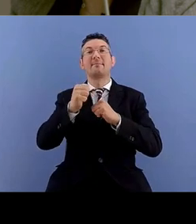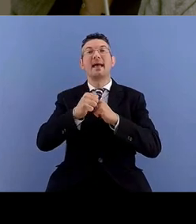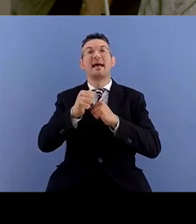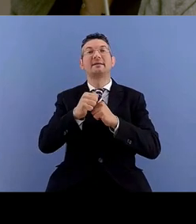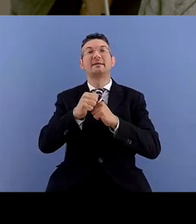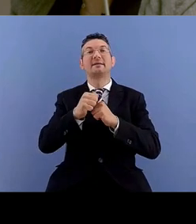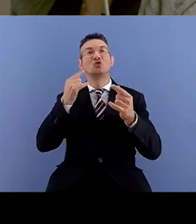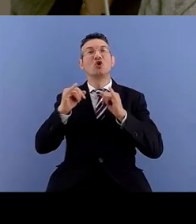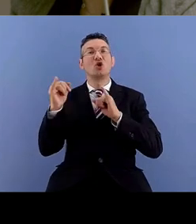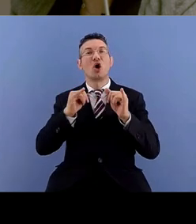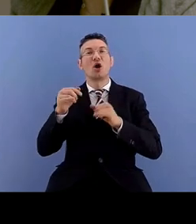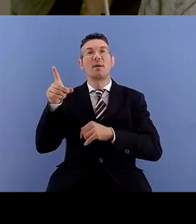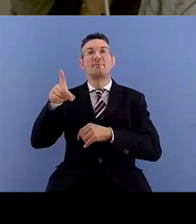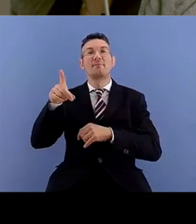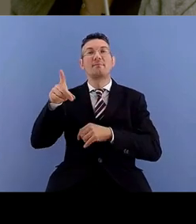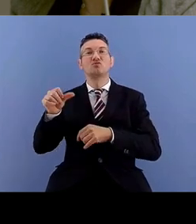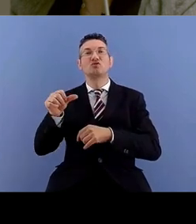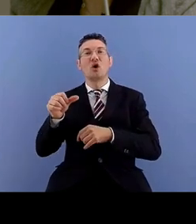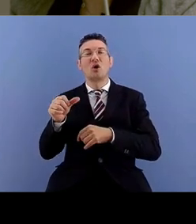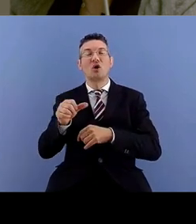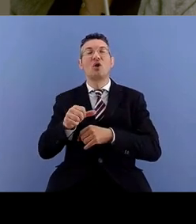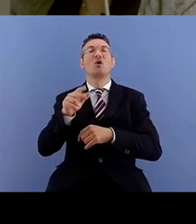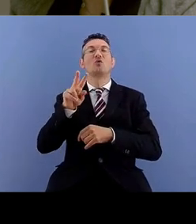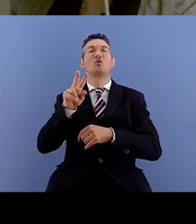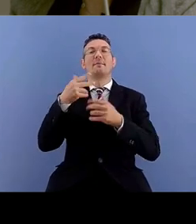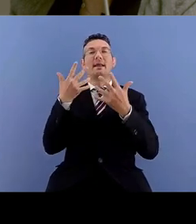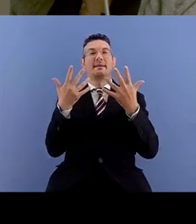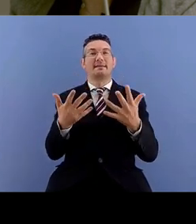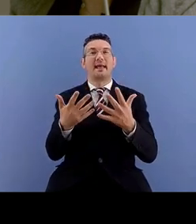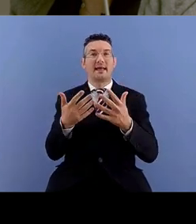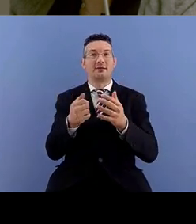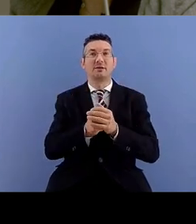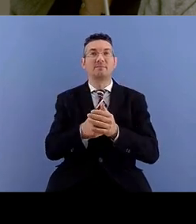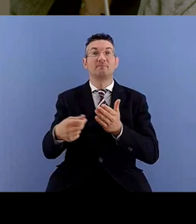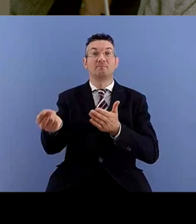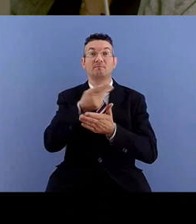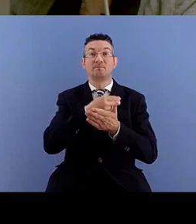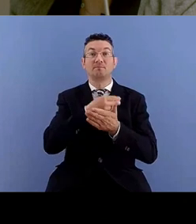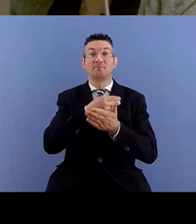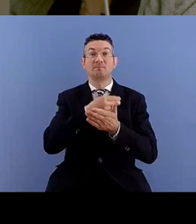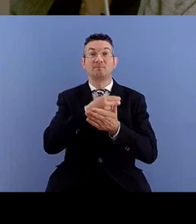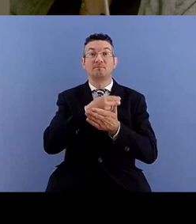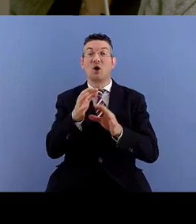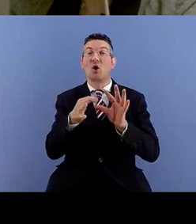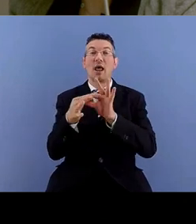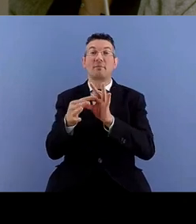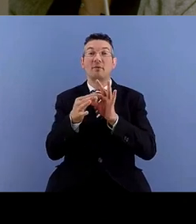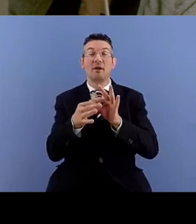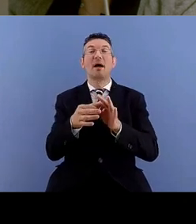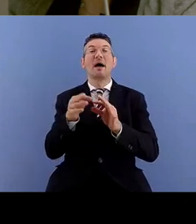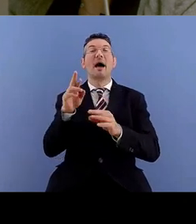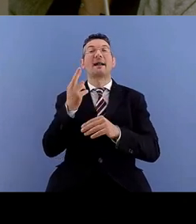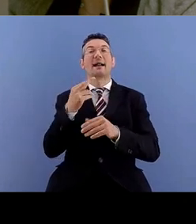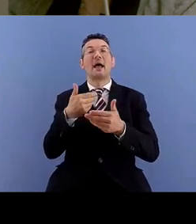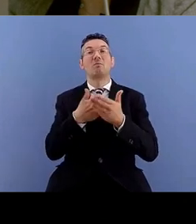triennale di Milano progetto ridattico realizzato in collaborazione con Repubblica Utilità